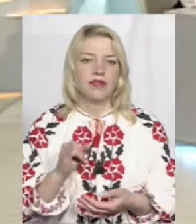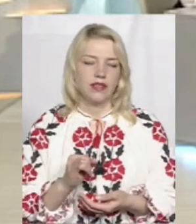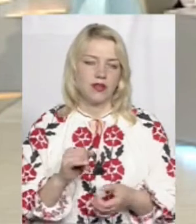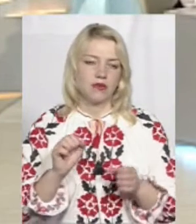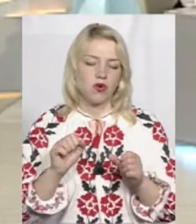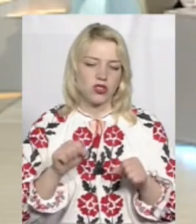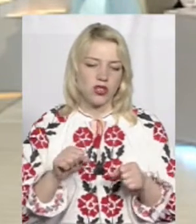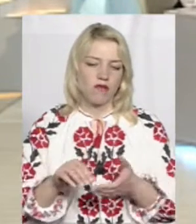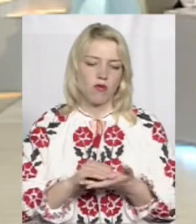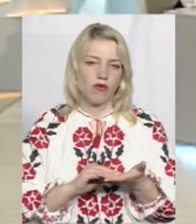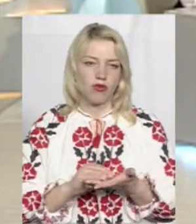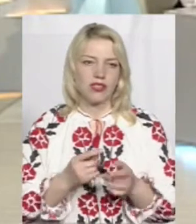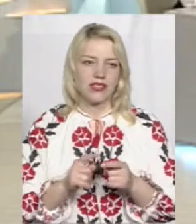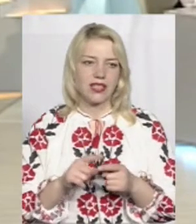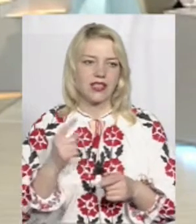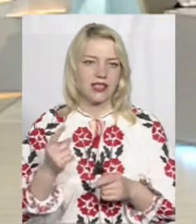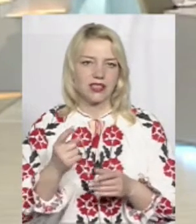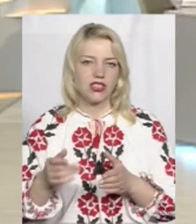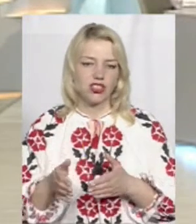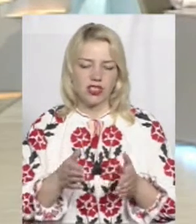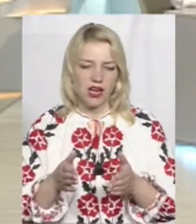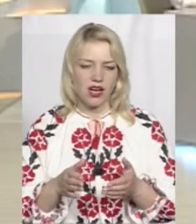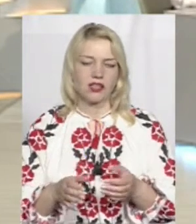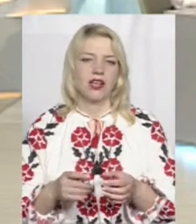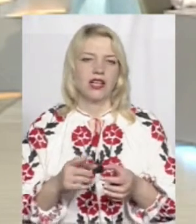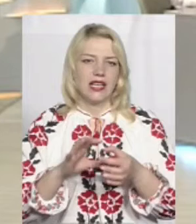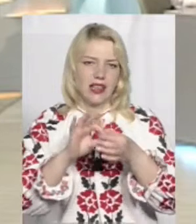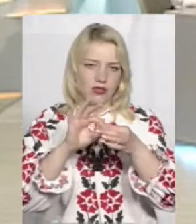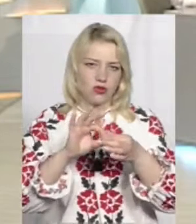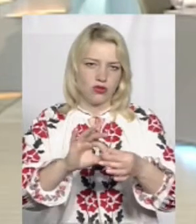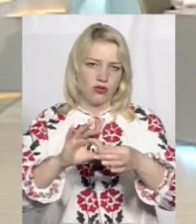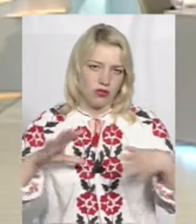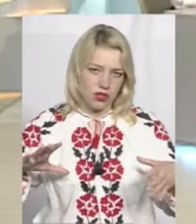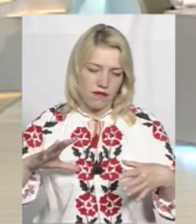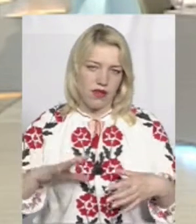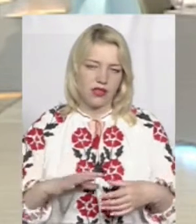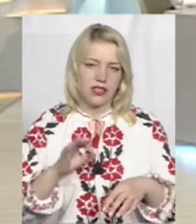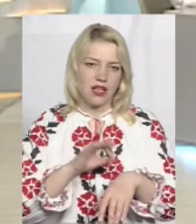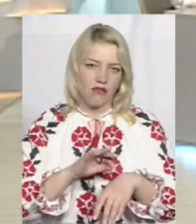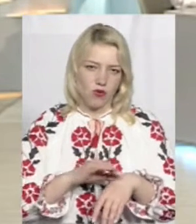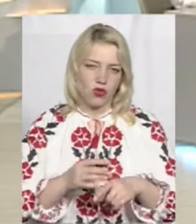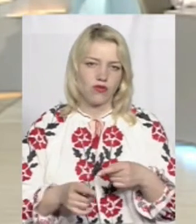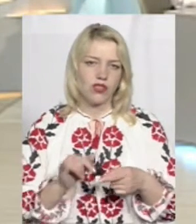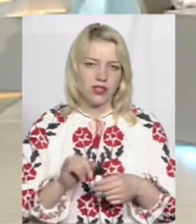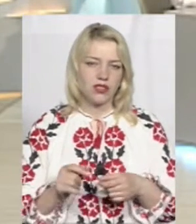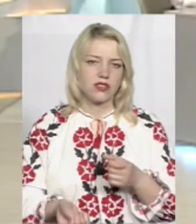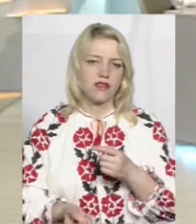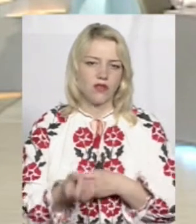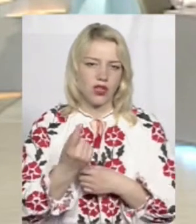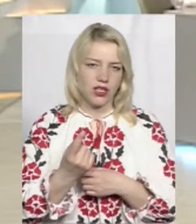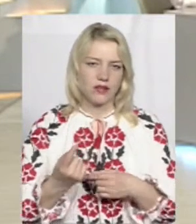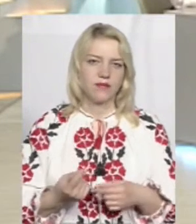можливо, повторюсь, але це єдиний шлях розірвати оцей ланцюжок захворювань і створення